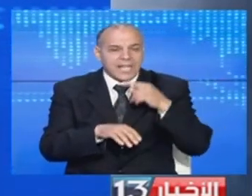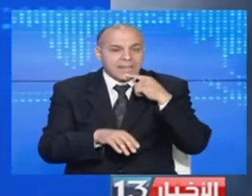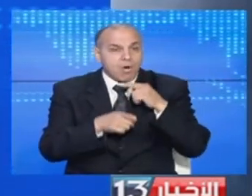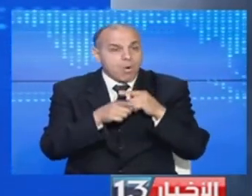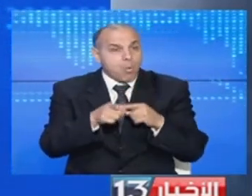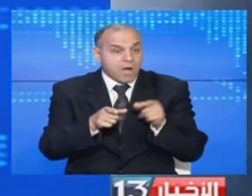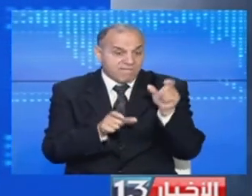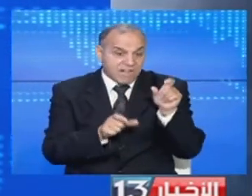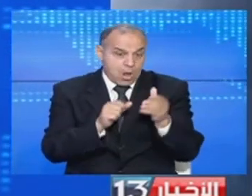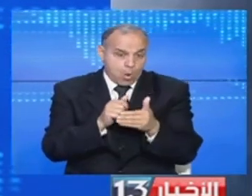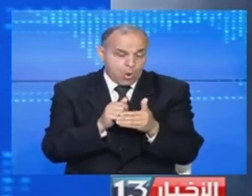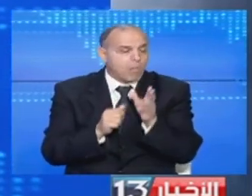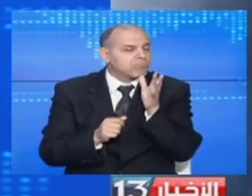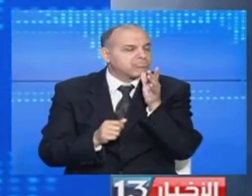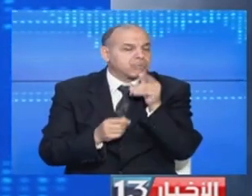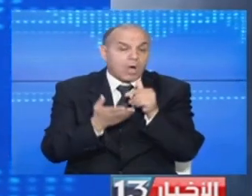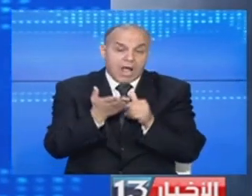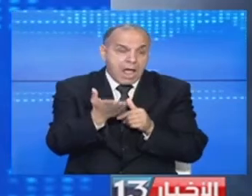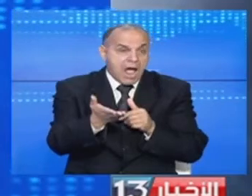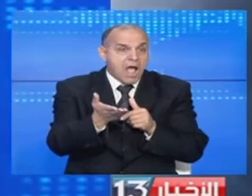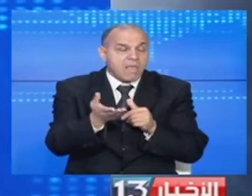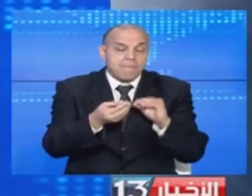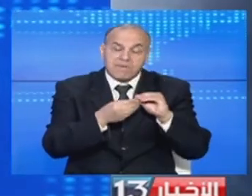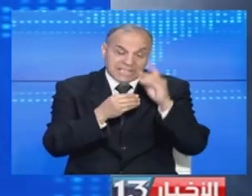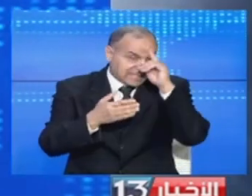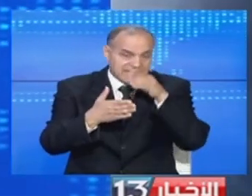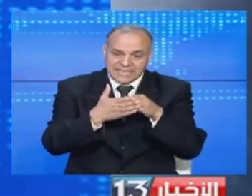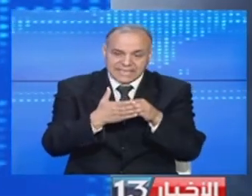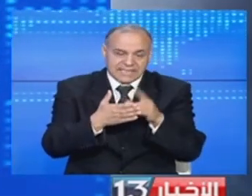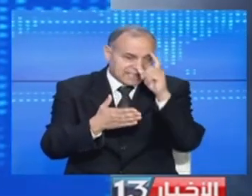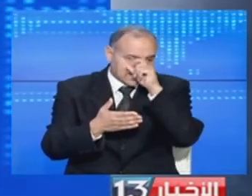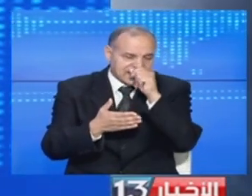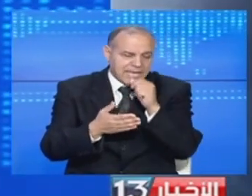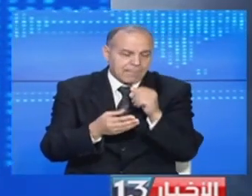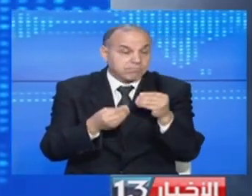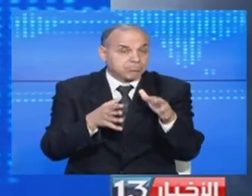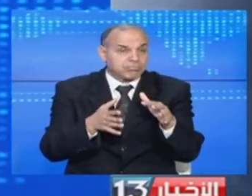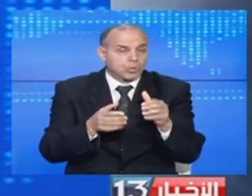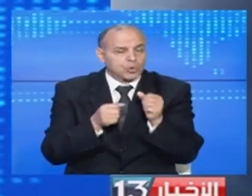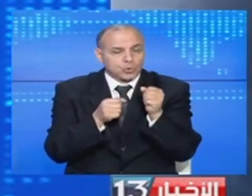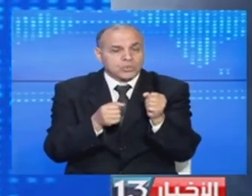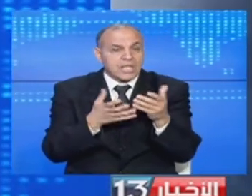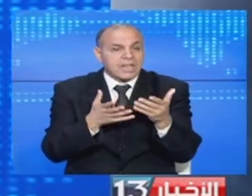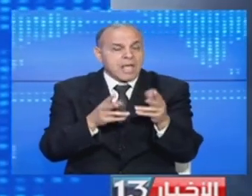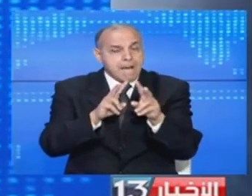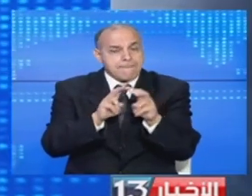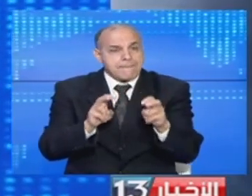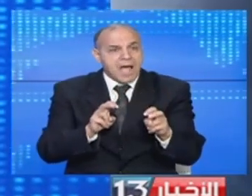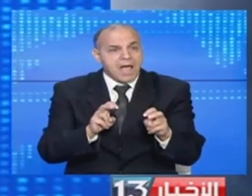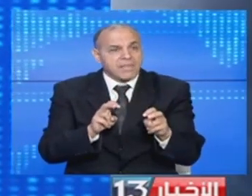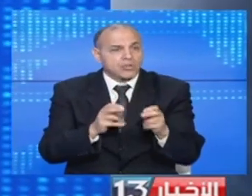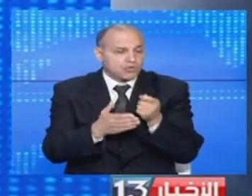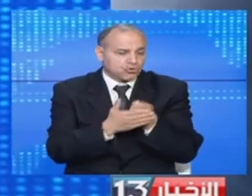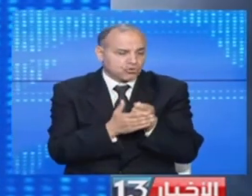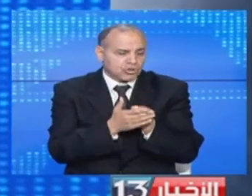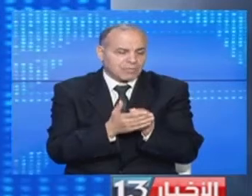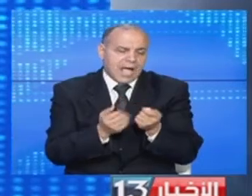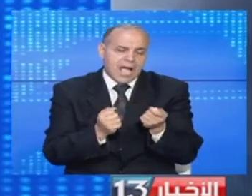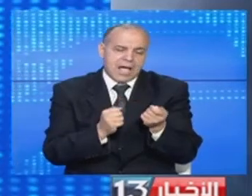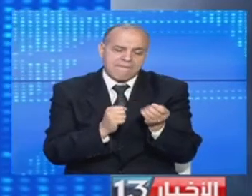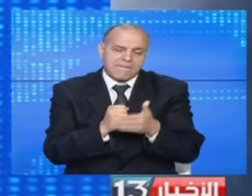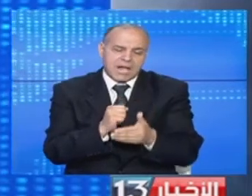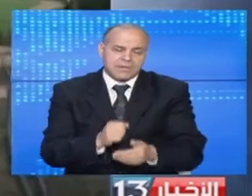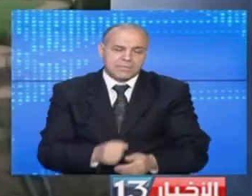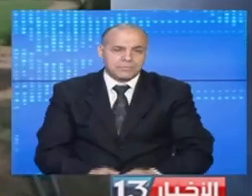وجدوا أنفسهم عاجزين أمام هذه الوضعية التي استنزفت جهودهم في البحث عن مستلزمات الإنتاج